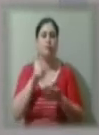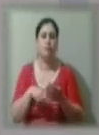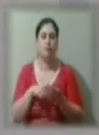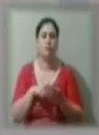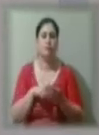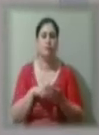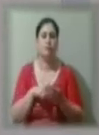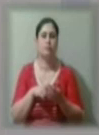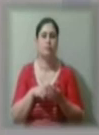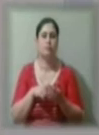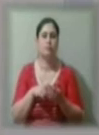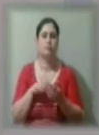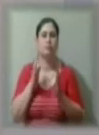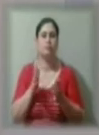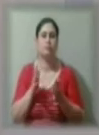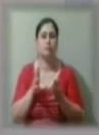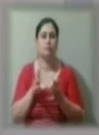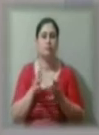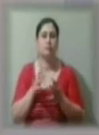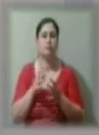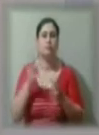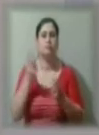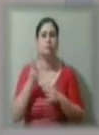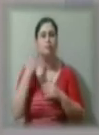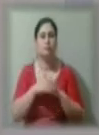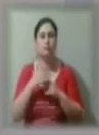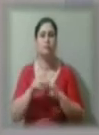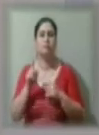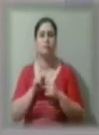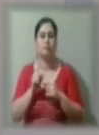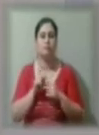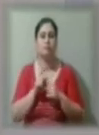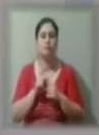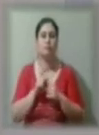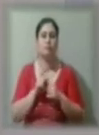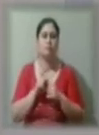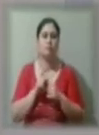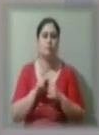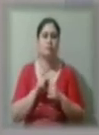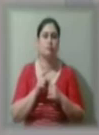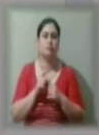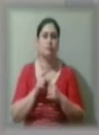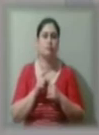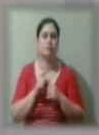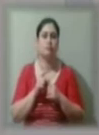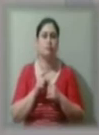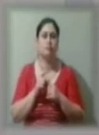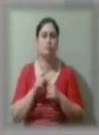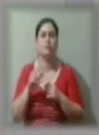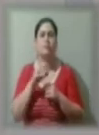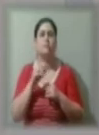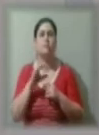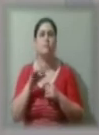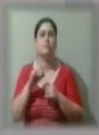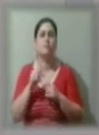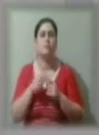Тільки потрібно зрозуміти, що будь-яка система, котра побудована на